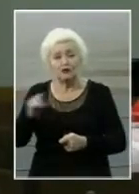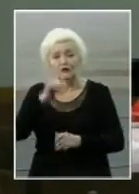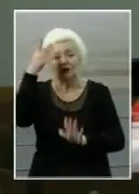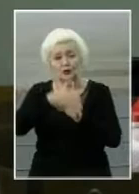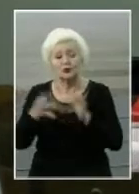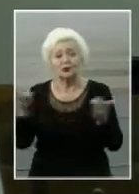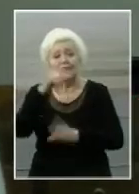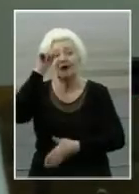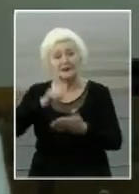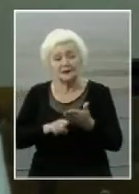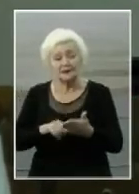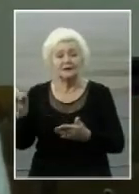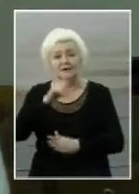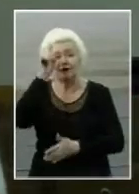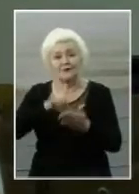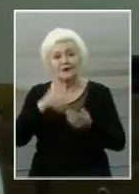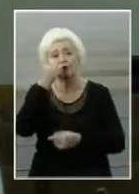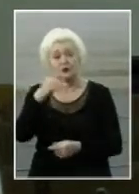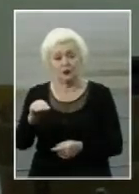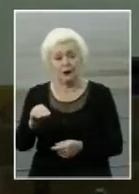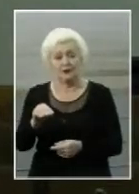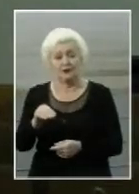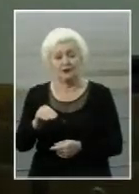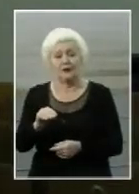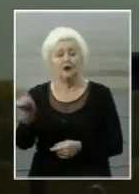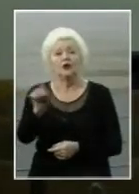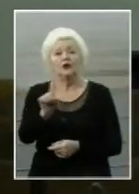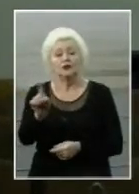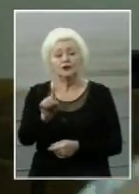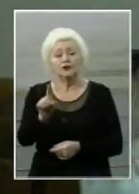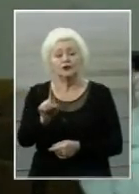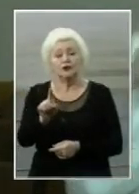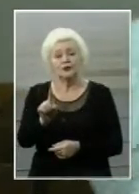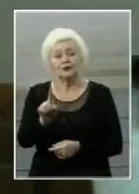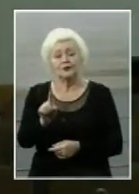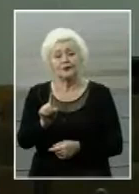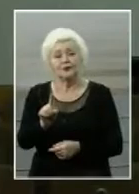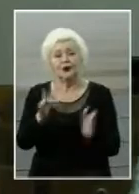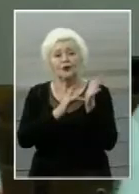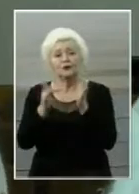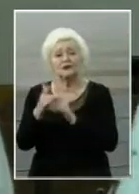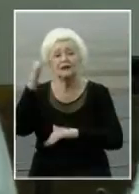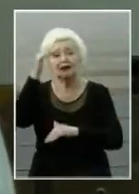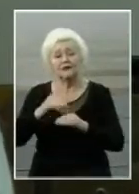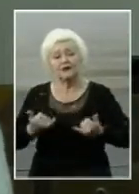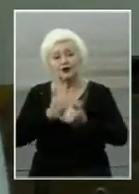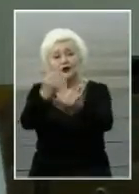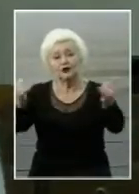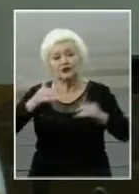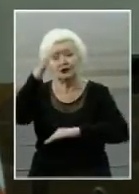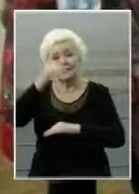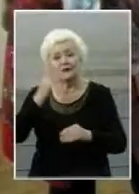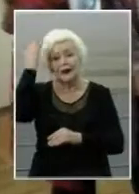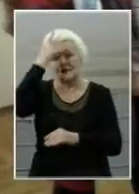що потрібно надіятися і вірити у краще, що у святий вечір, у щедер-вечір мрії